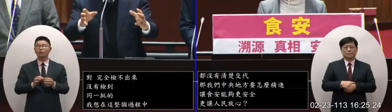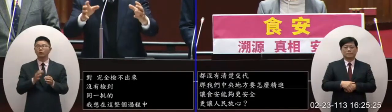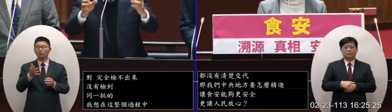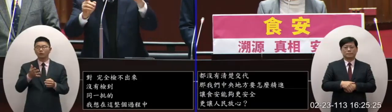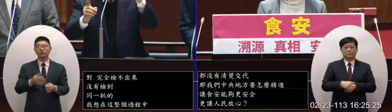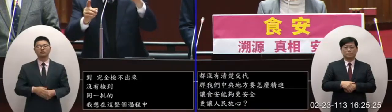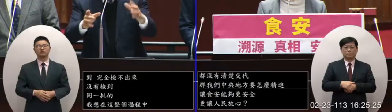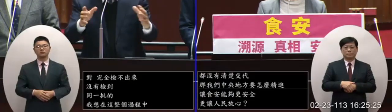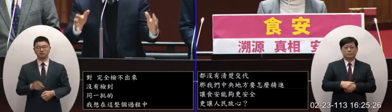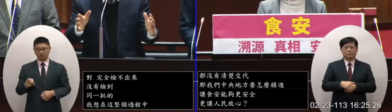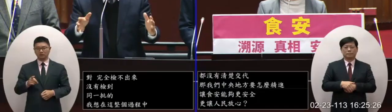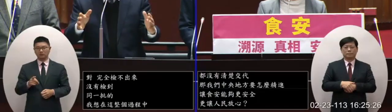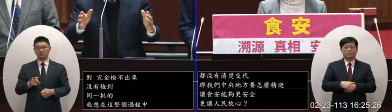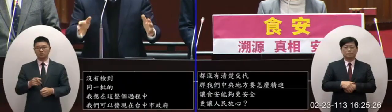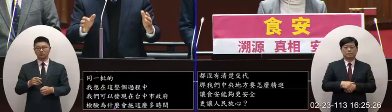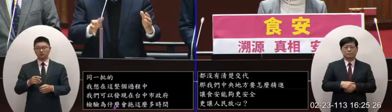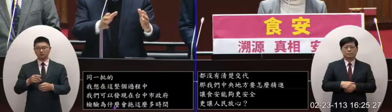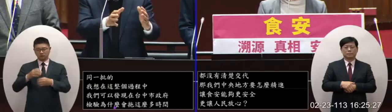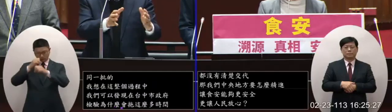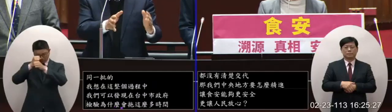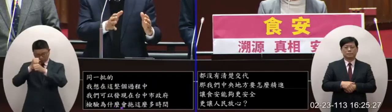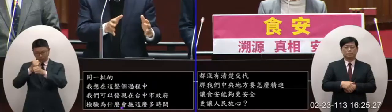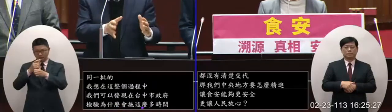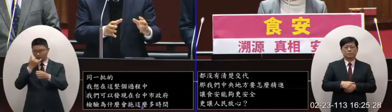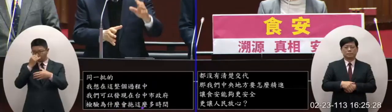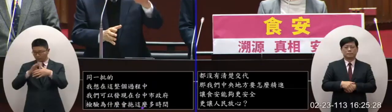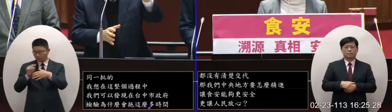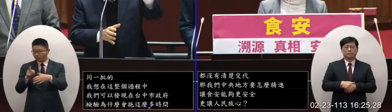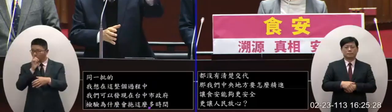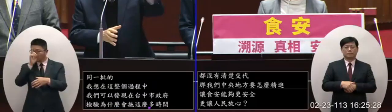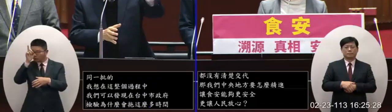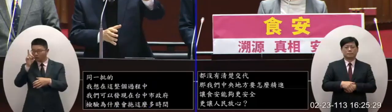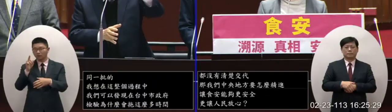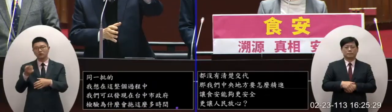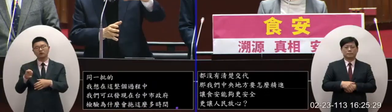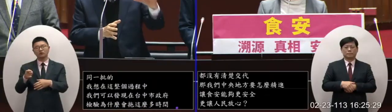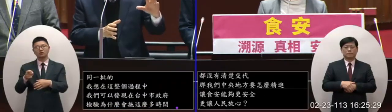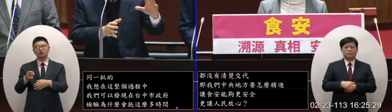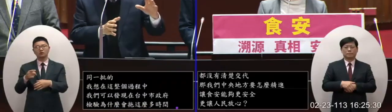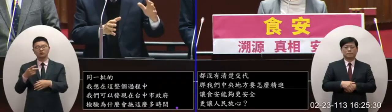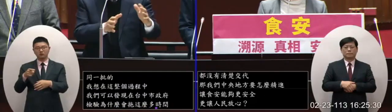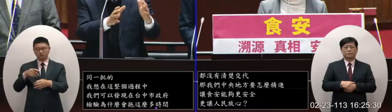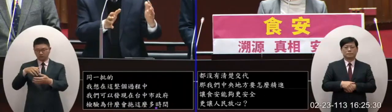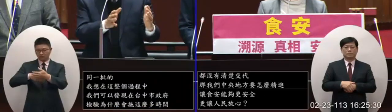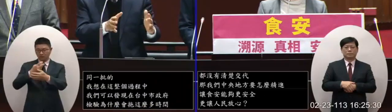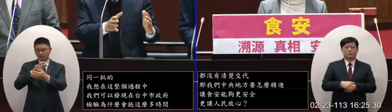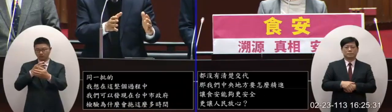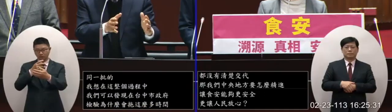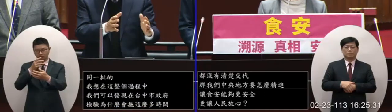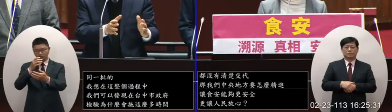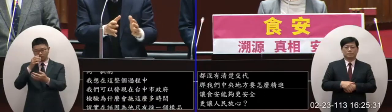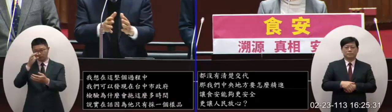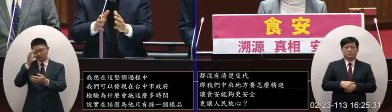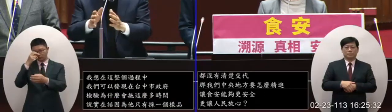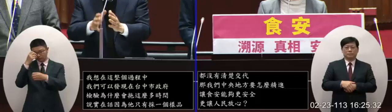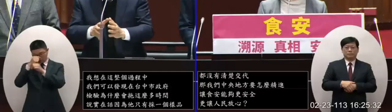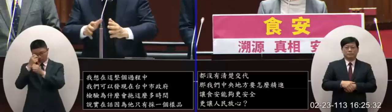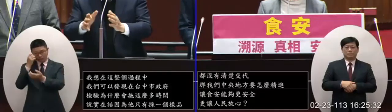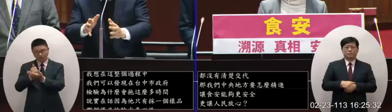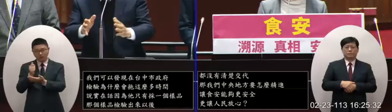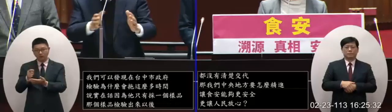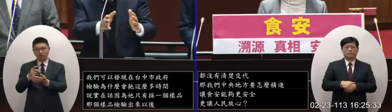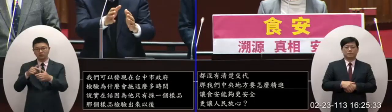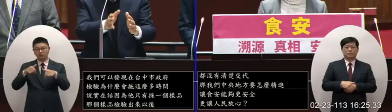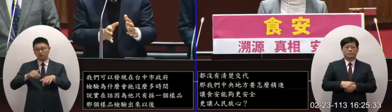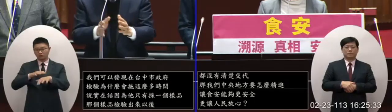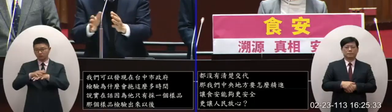在話它因為它只有採了一個樣品那個樣品檢驗出來以後它發現啊有西布特羅在前面那一段然後呢它就後